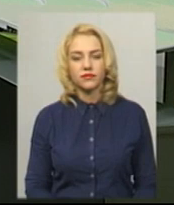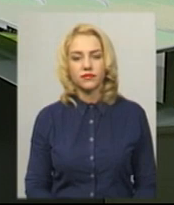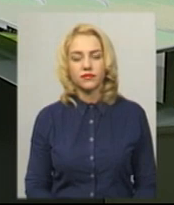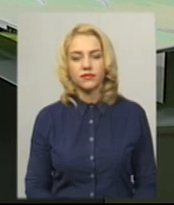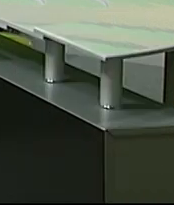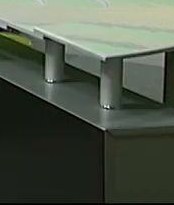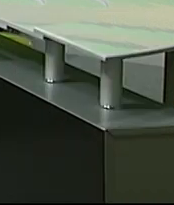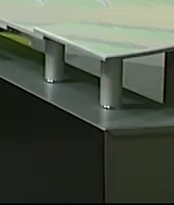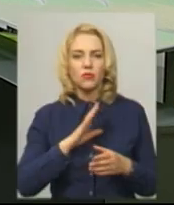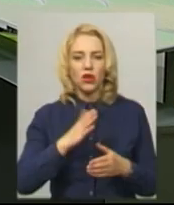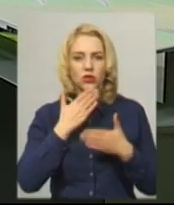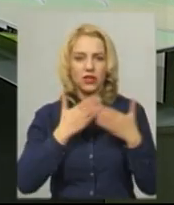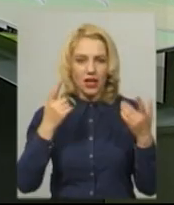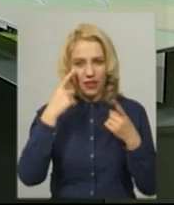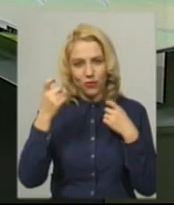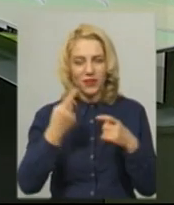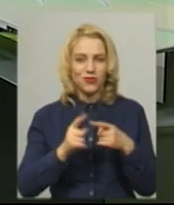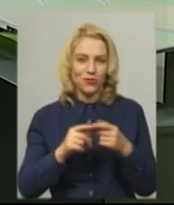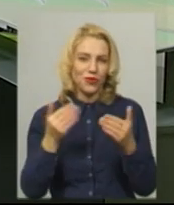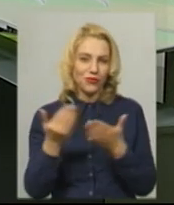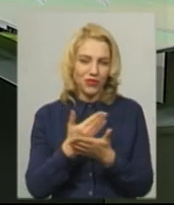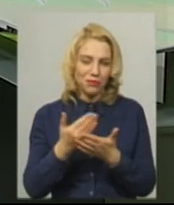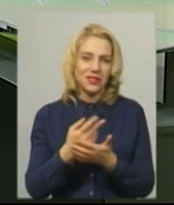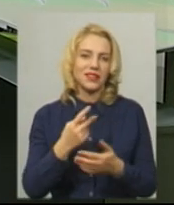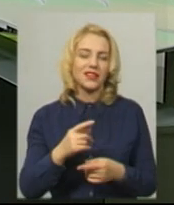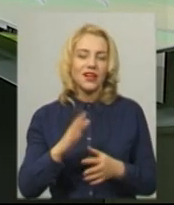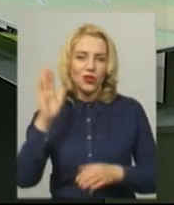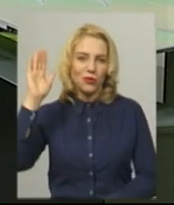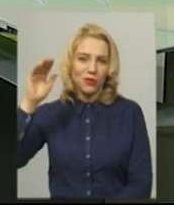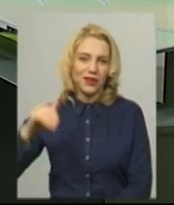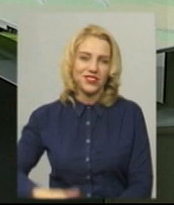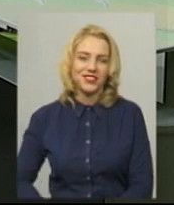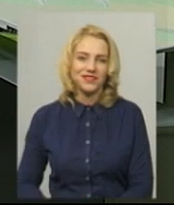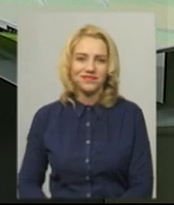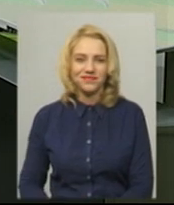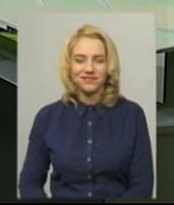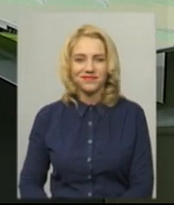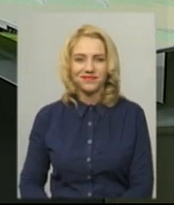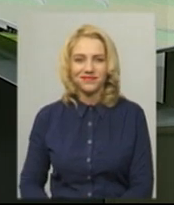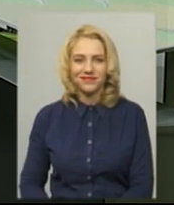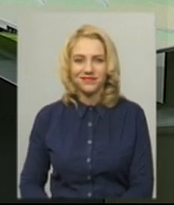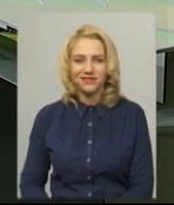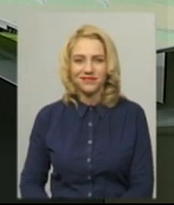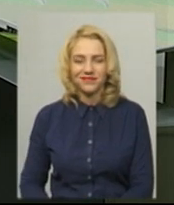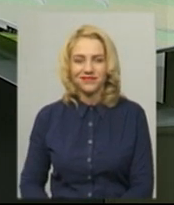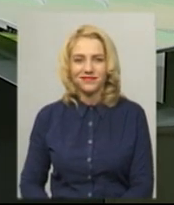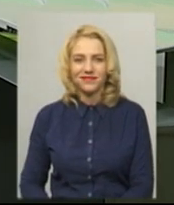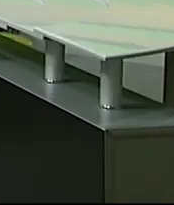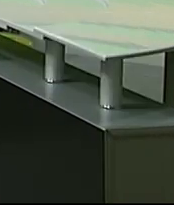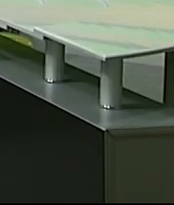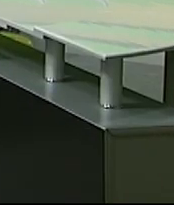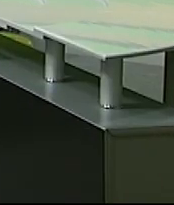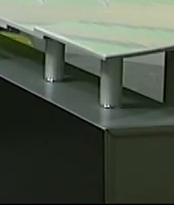Це була остання інформація цього випуску. Більше новин знаходьте на нашому офіційному сайті та на сторінці у Фейсбук. Побачимось.